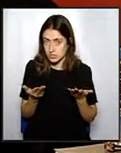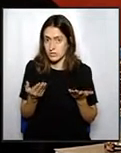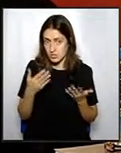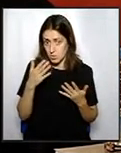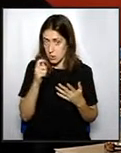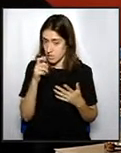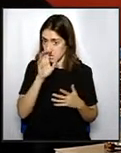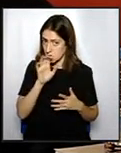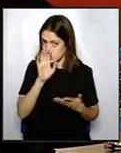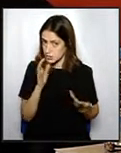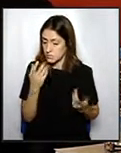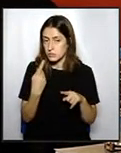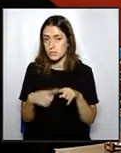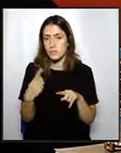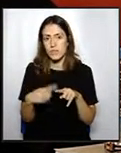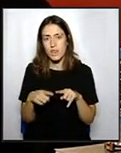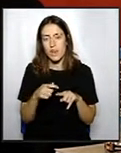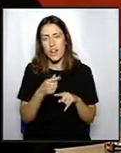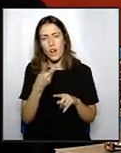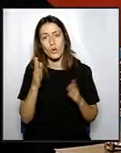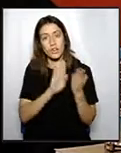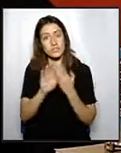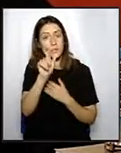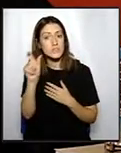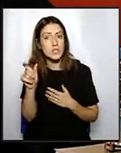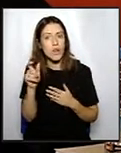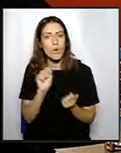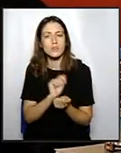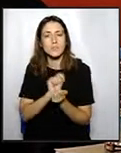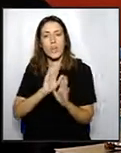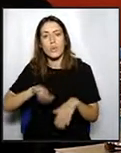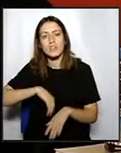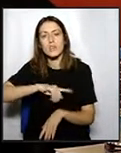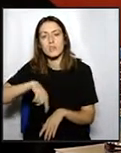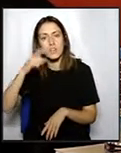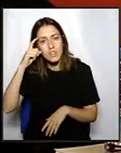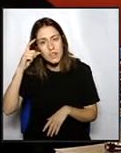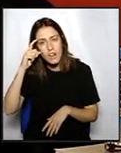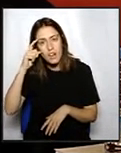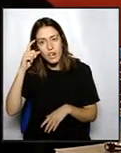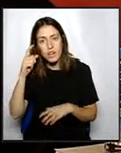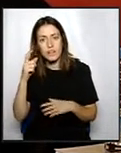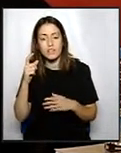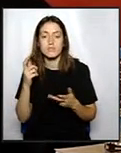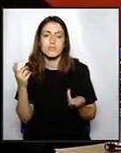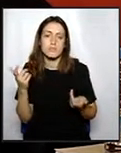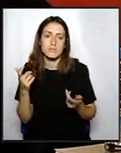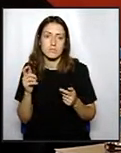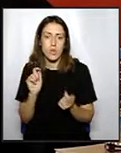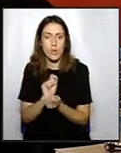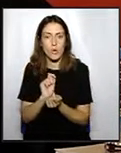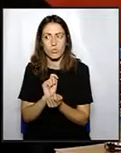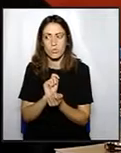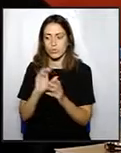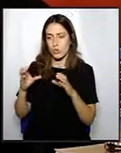és curiós, encara algun ciutadà, mira, que esperi l'últim dia, l'últim flec, encara té una miqueta de sentit comú, però ja és el